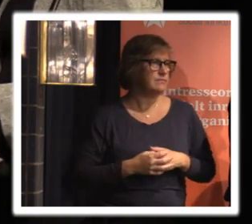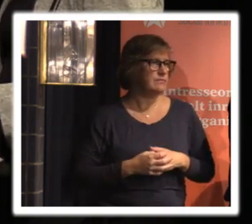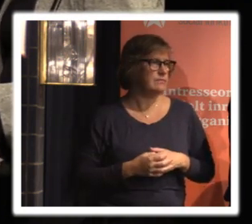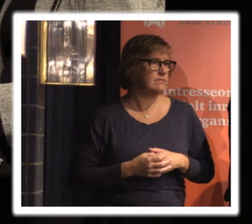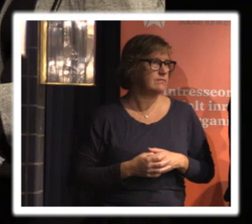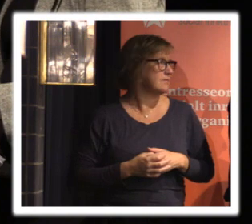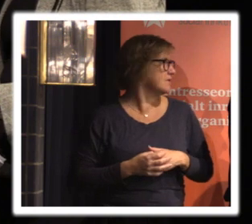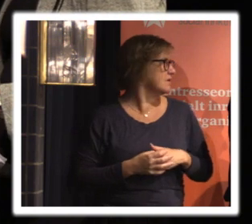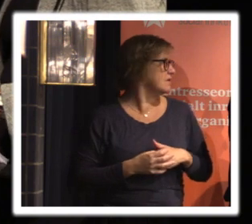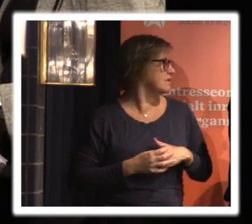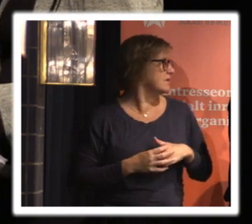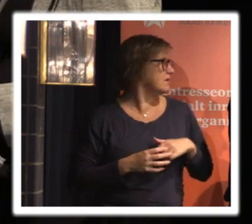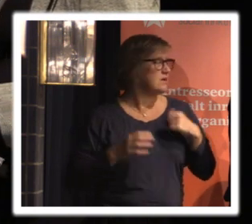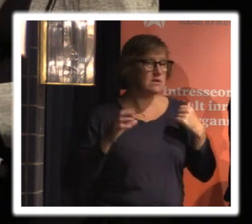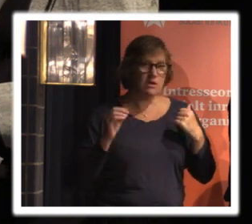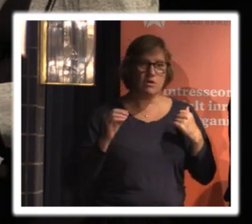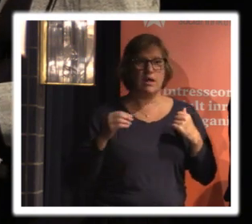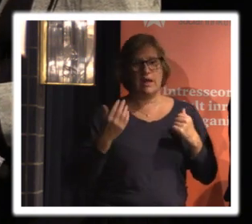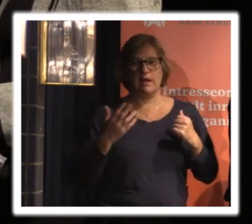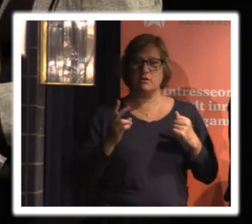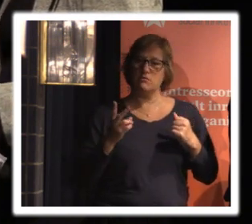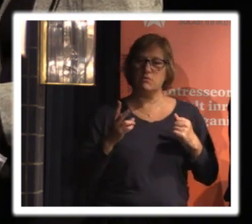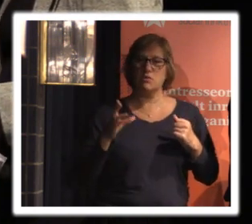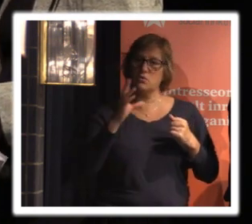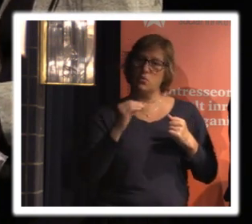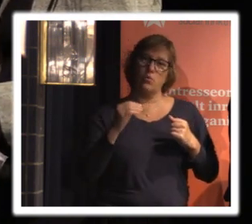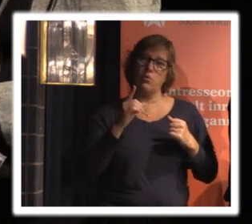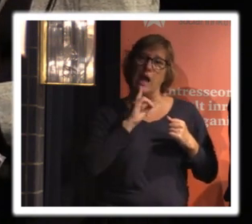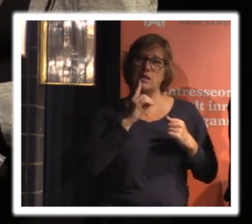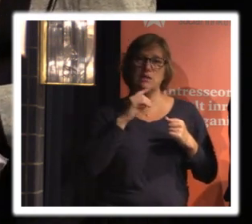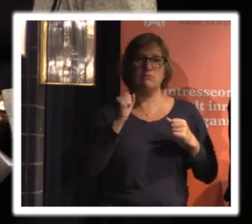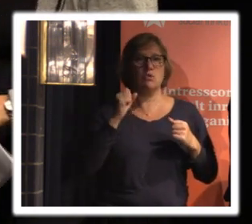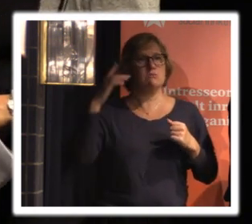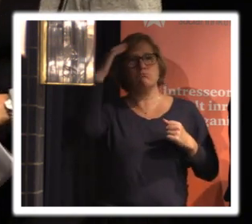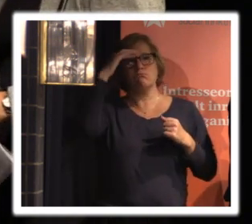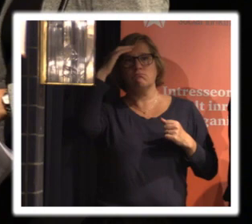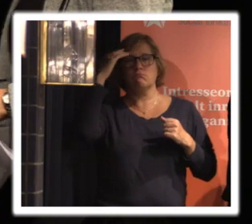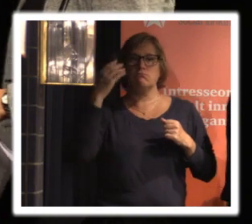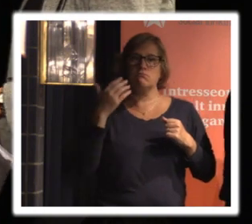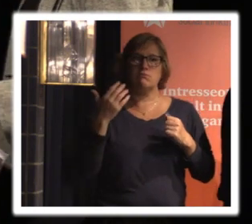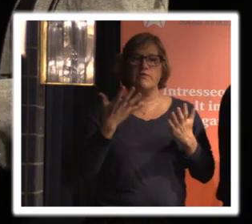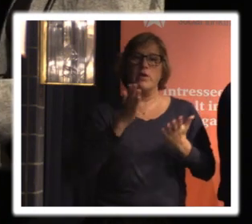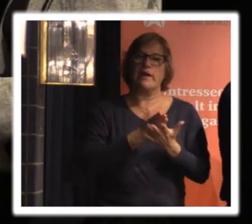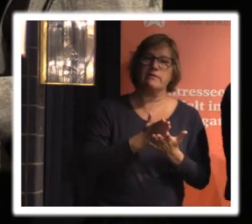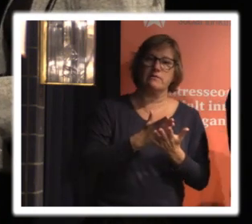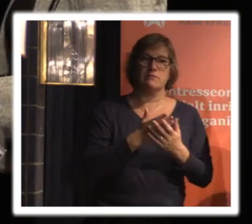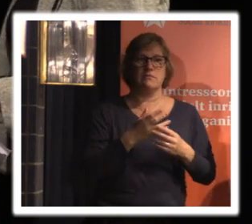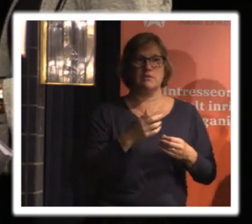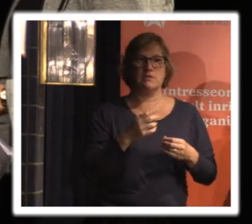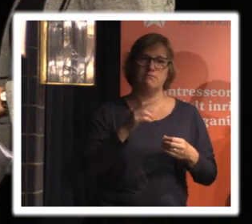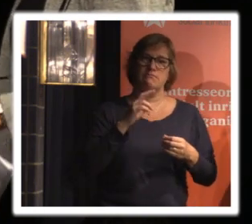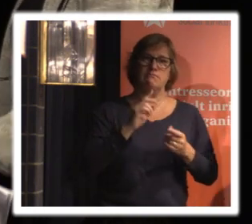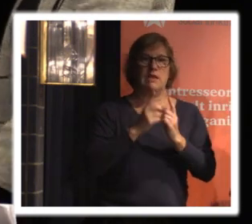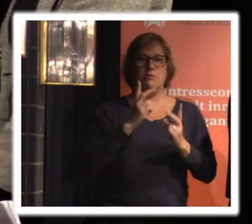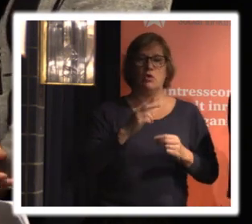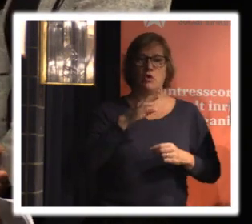det kanske är en fråga som ligger närmare oss så att säga det blir någon sorts ställningstagande man får ta hur om det blir lite moral i det här på något